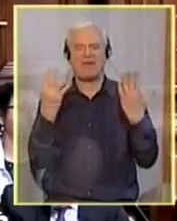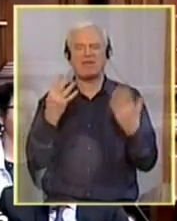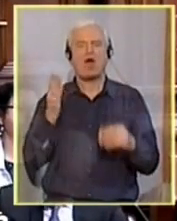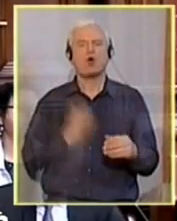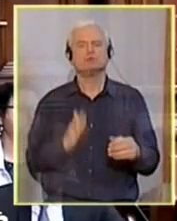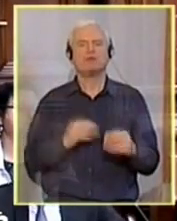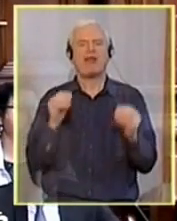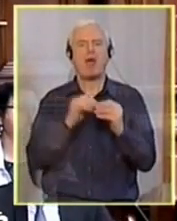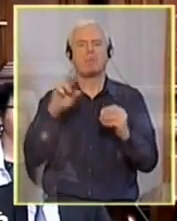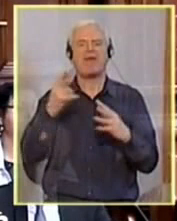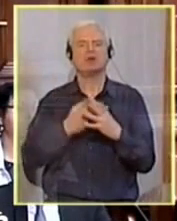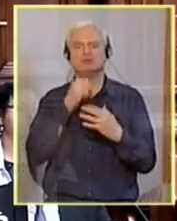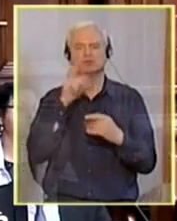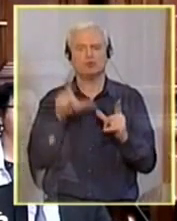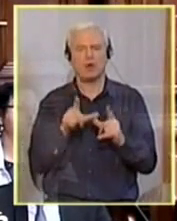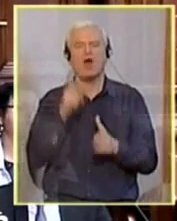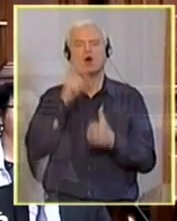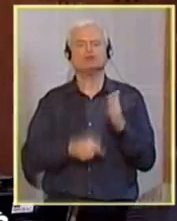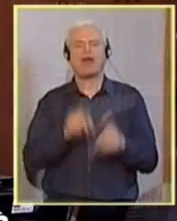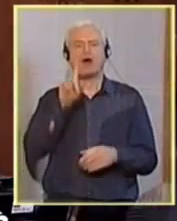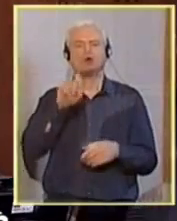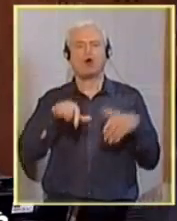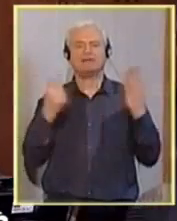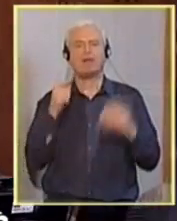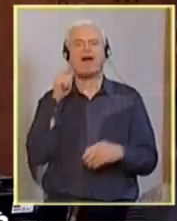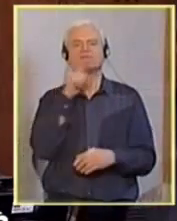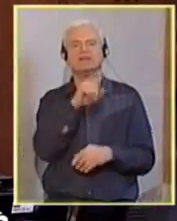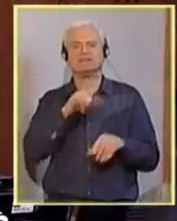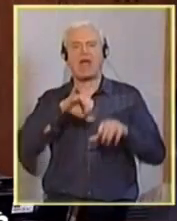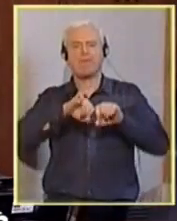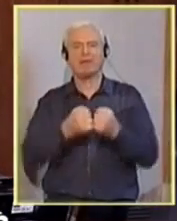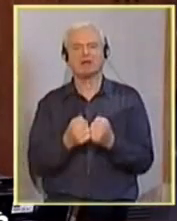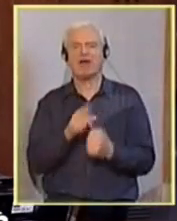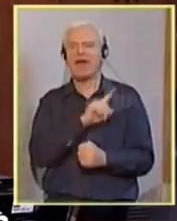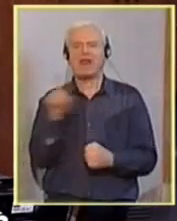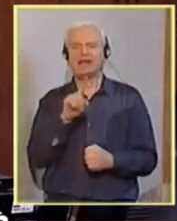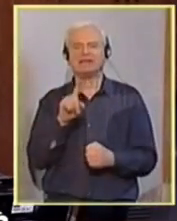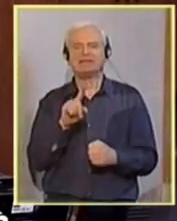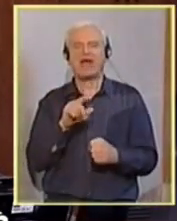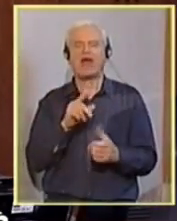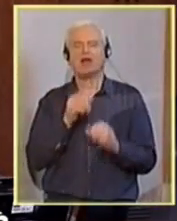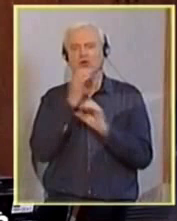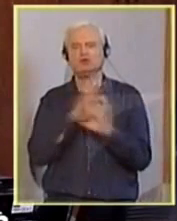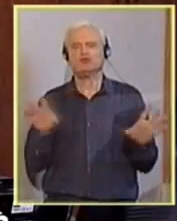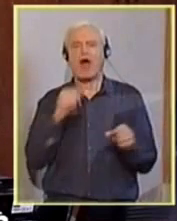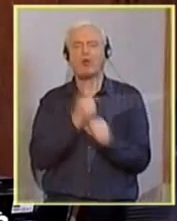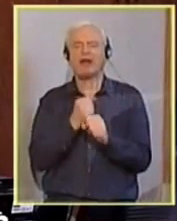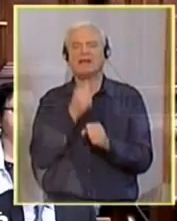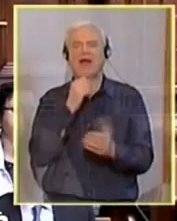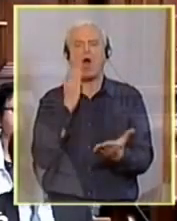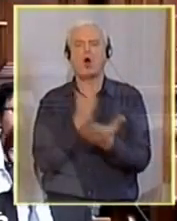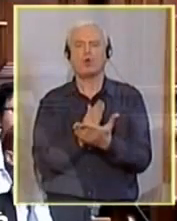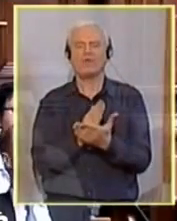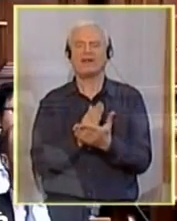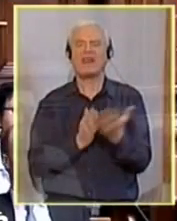Član 107 ste prekršili time što niste reagovali na primereni način na govor